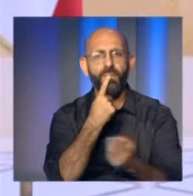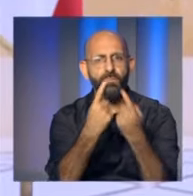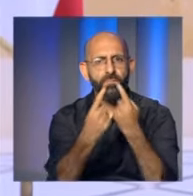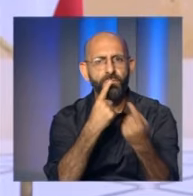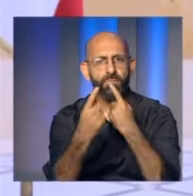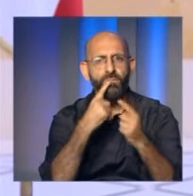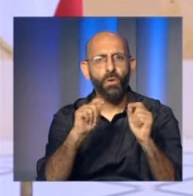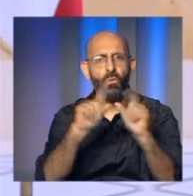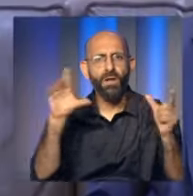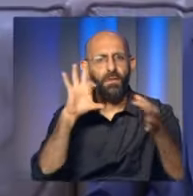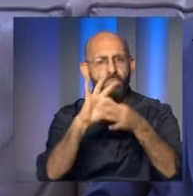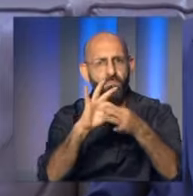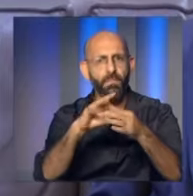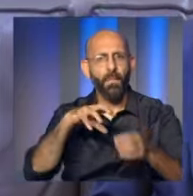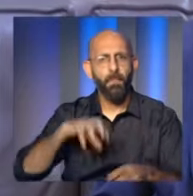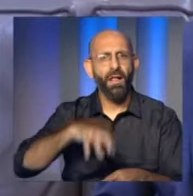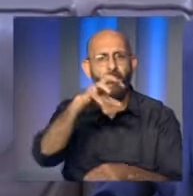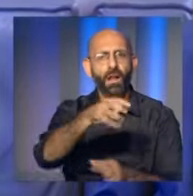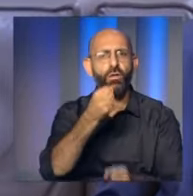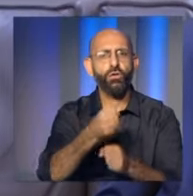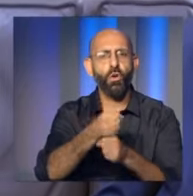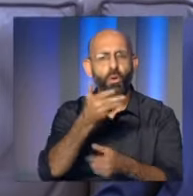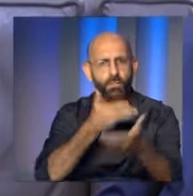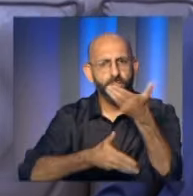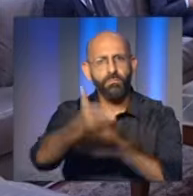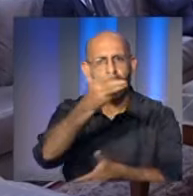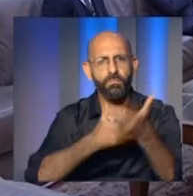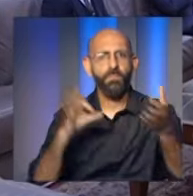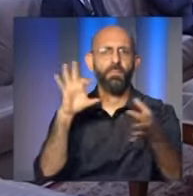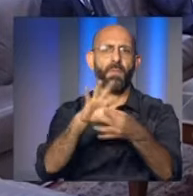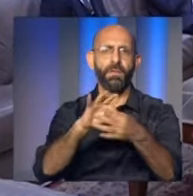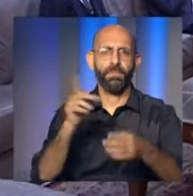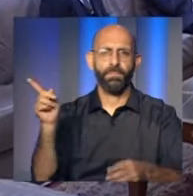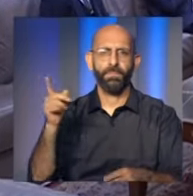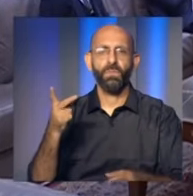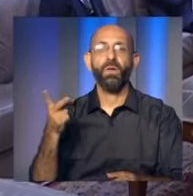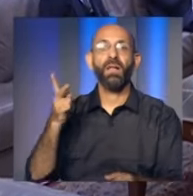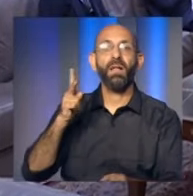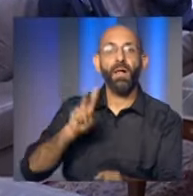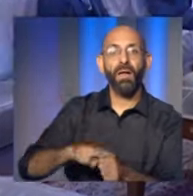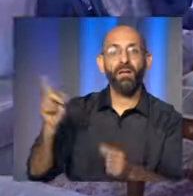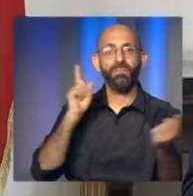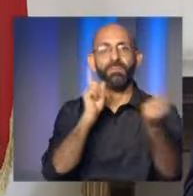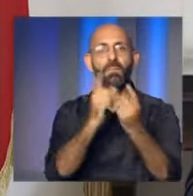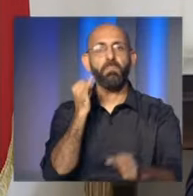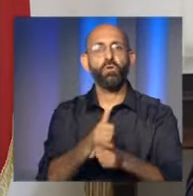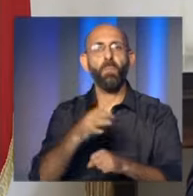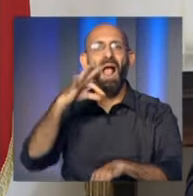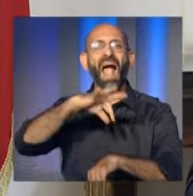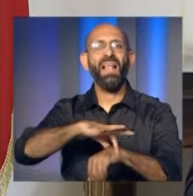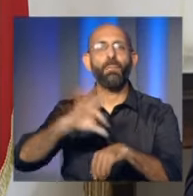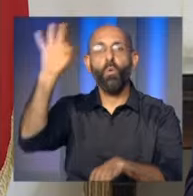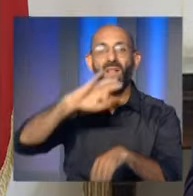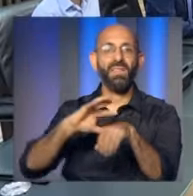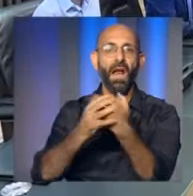تاجكستان لدى لبنان زبيض الله زبايدوف وجرى عرض للعلاقات الثنائية بين البلدين كما استقبل